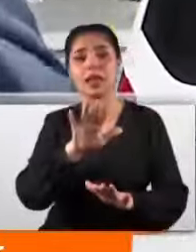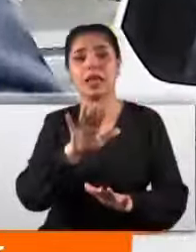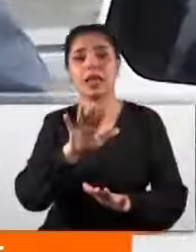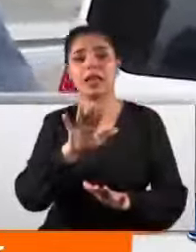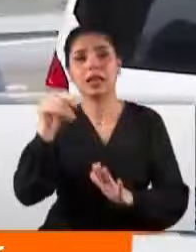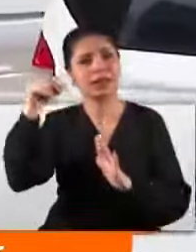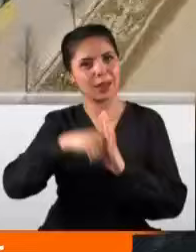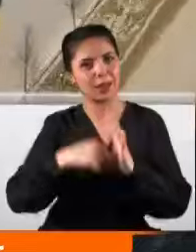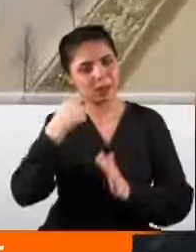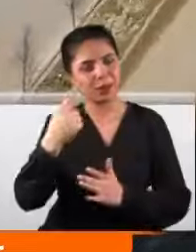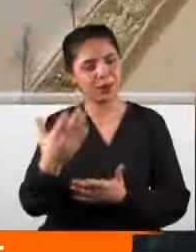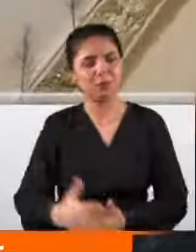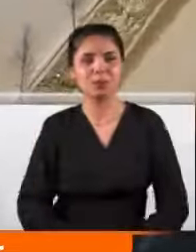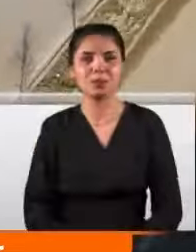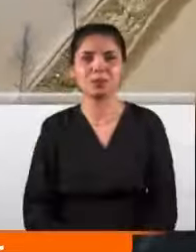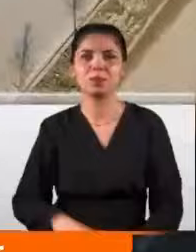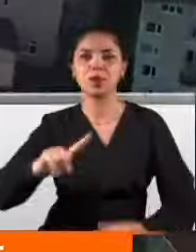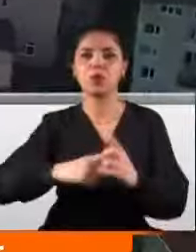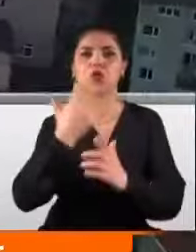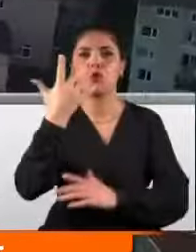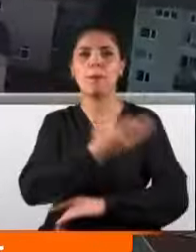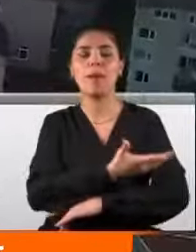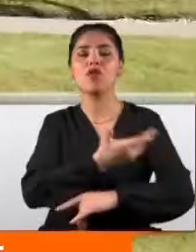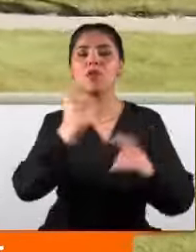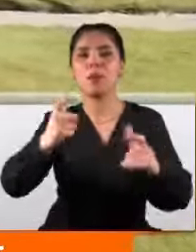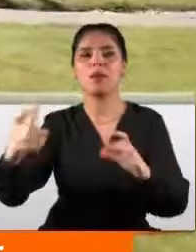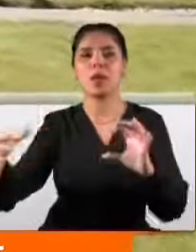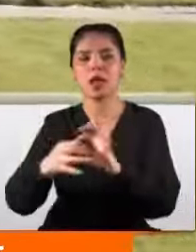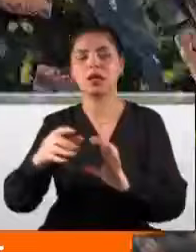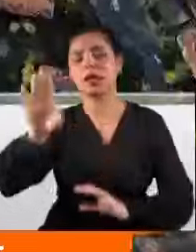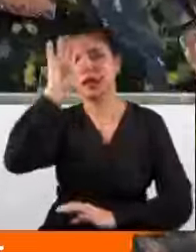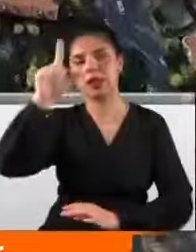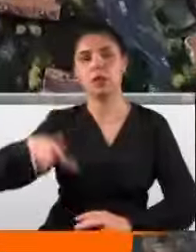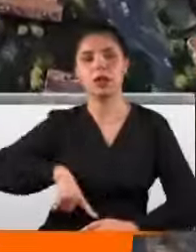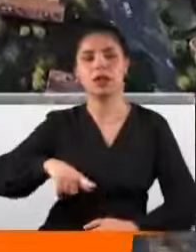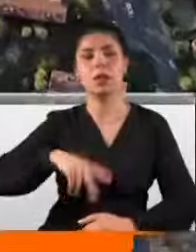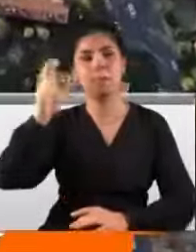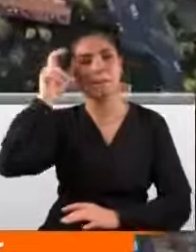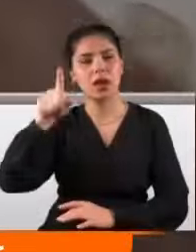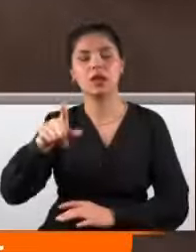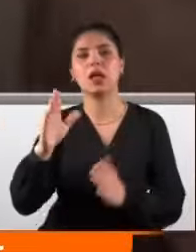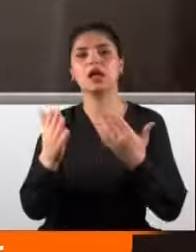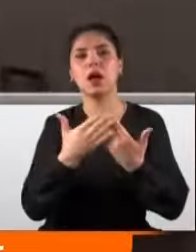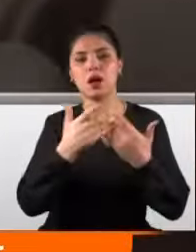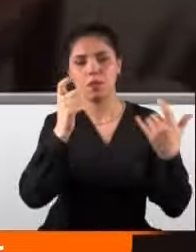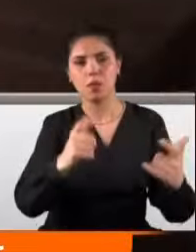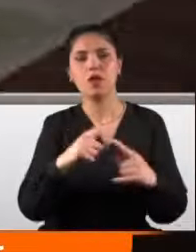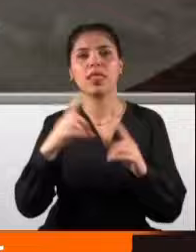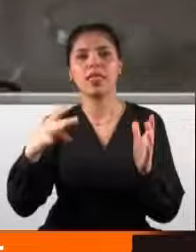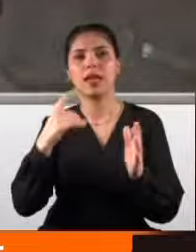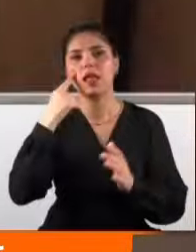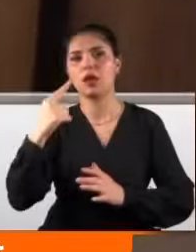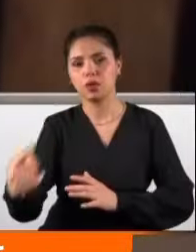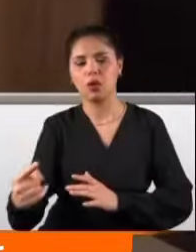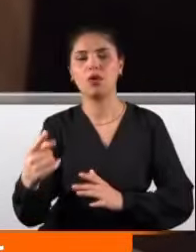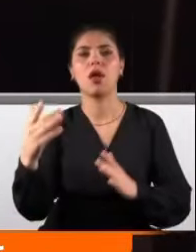detaylar. Proje 5 ili kapsayacak. İstanbul, İzmir, Manisa, Kahramanmaraş ve Tekirdağ'da yaşayanlar evini